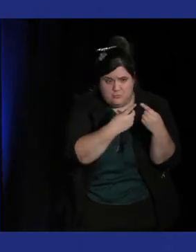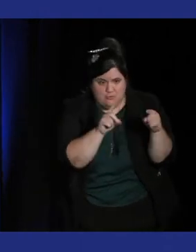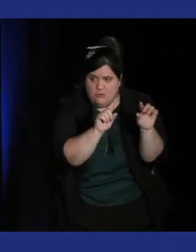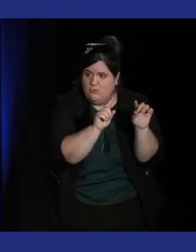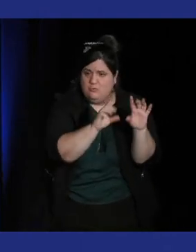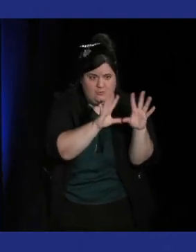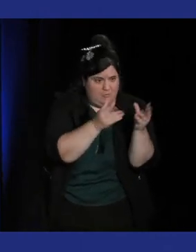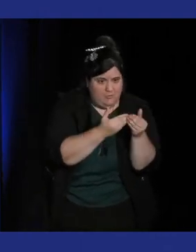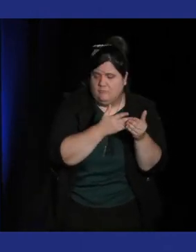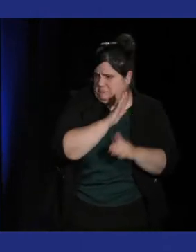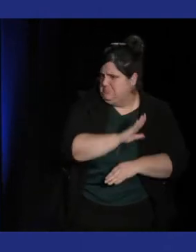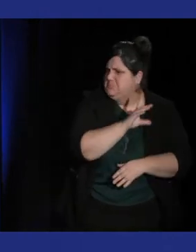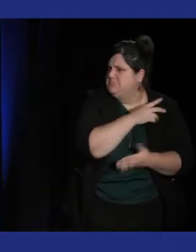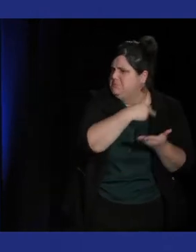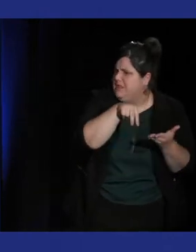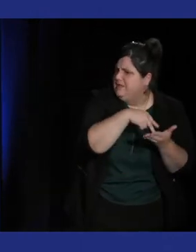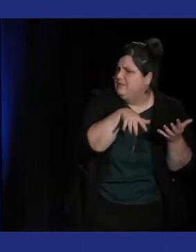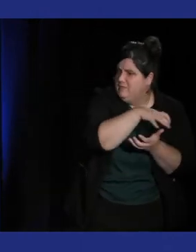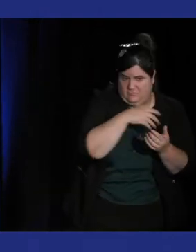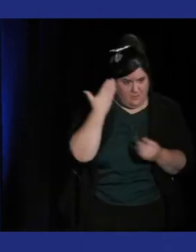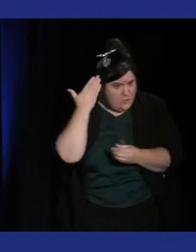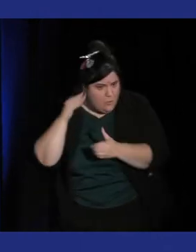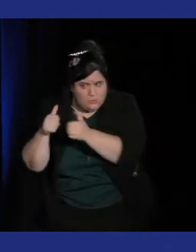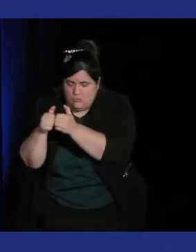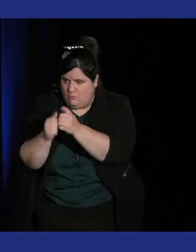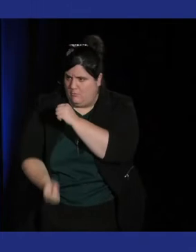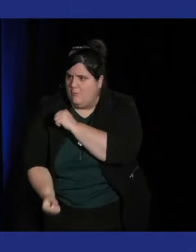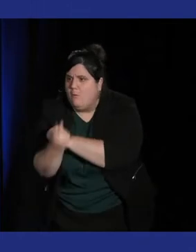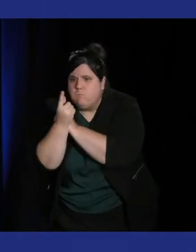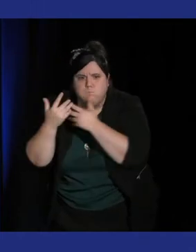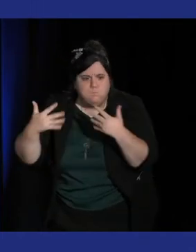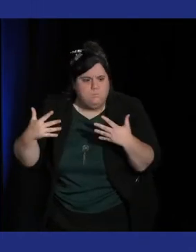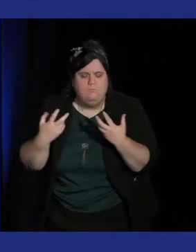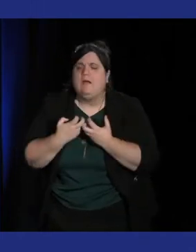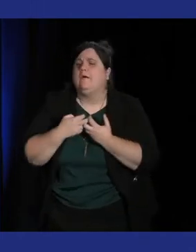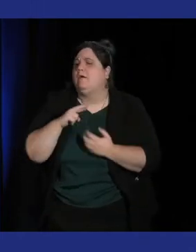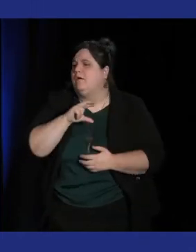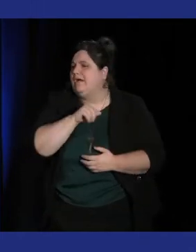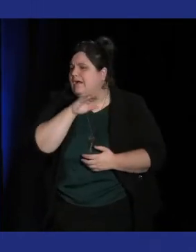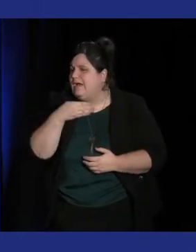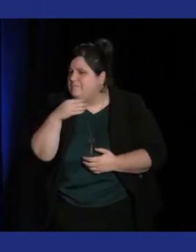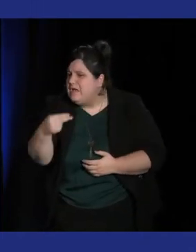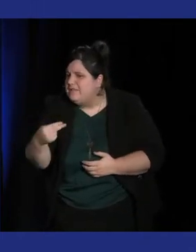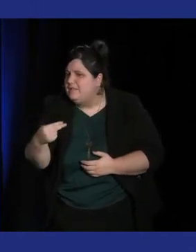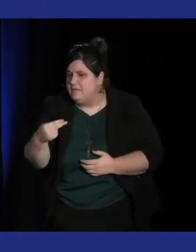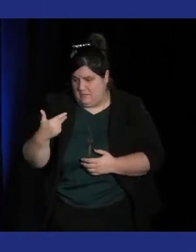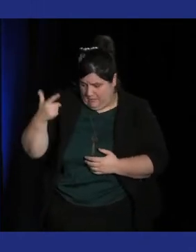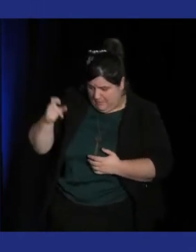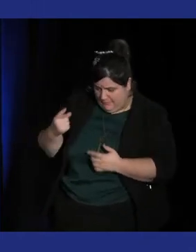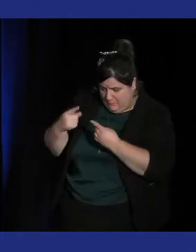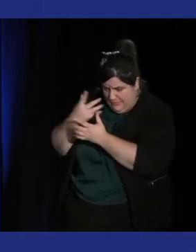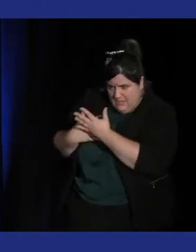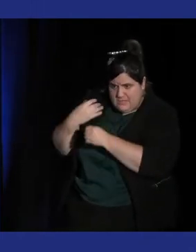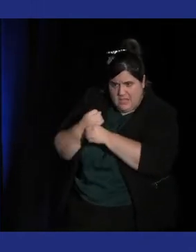sur l'impact que la musique a dans le jeu je pense au niveau musicaux de Rayman Legends par exemple où Christophe Rale s'était amusé à réarranger